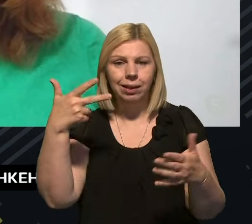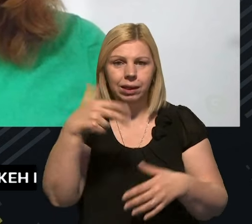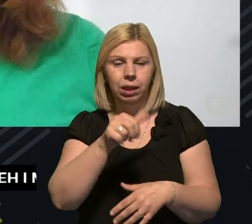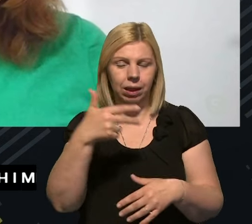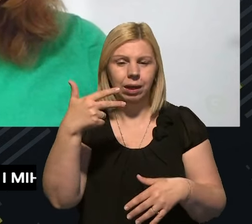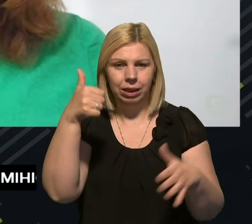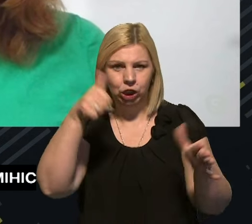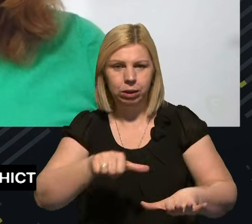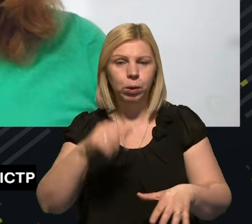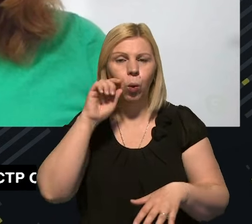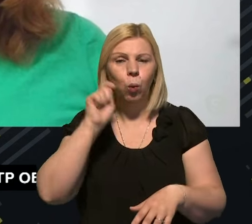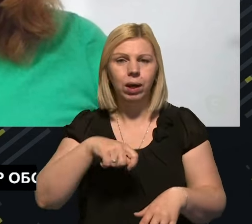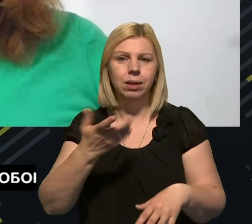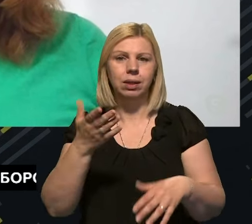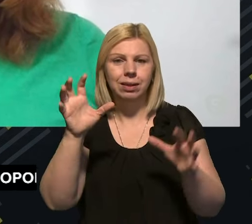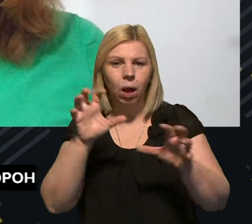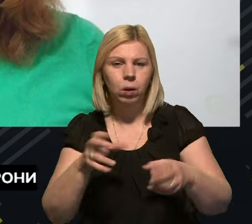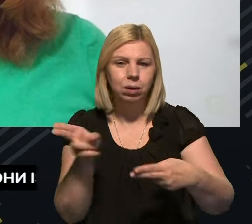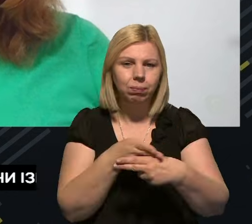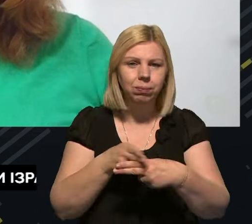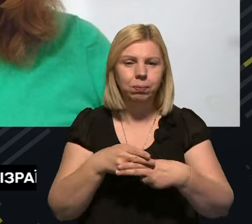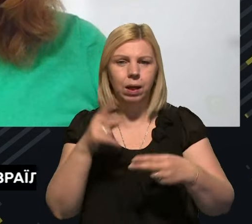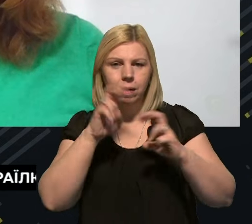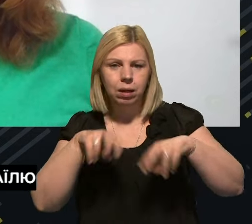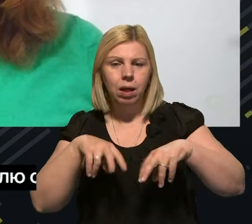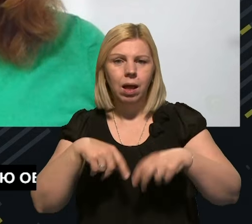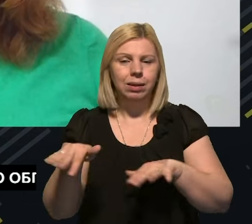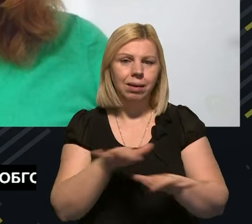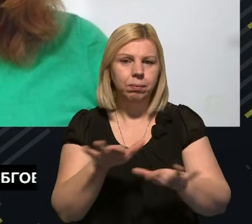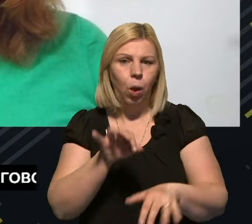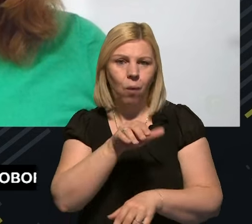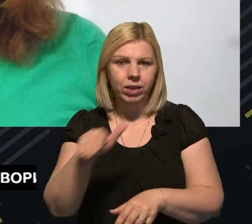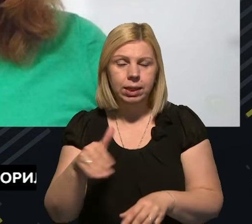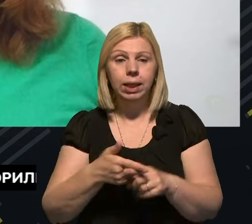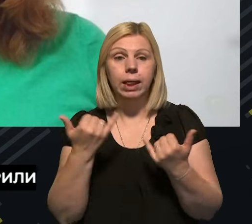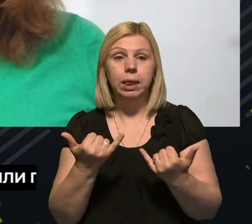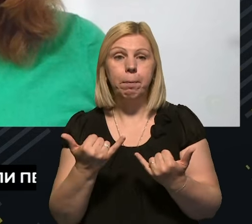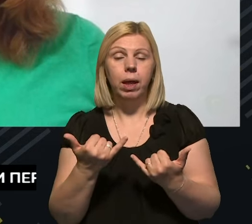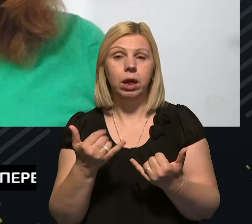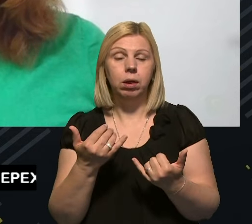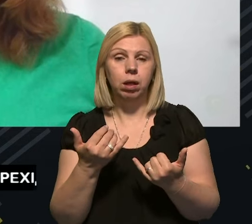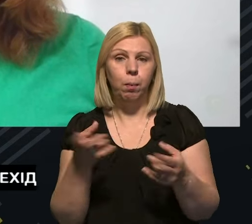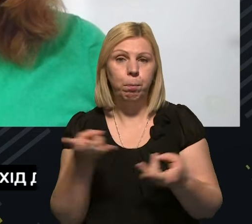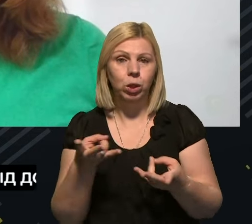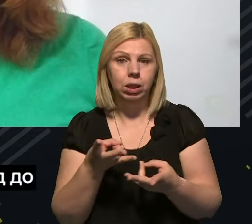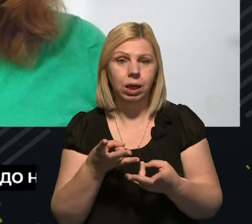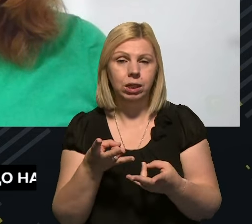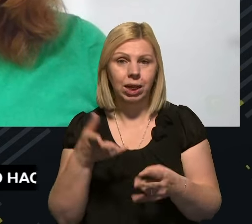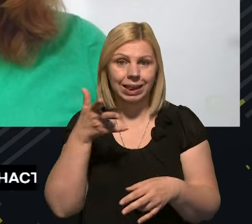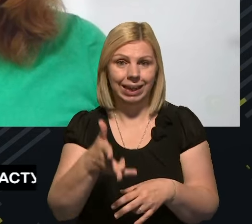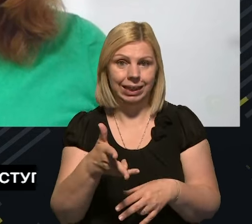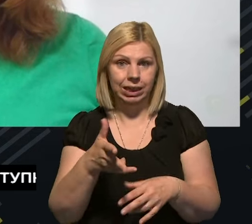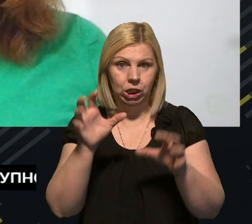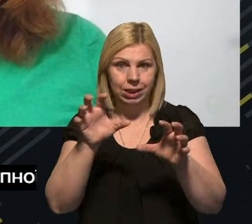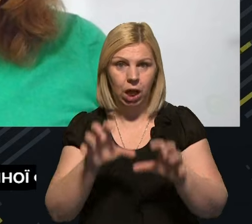скринінги українського законодавства. Це офіційна процедура, сказав він. Тобто, тепер ще потрібно ці 3 тисячі